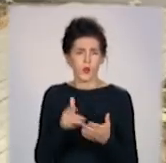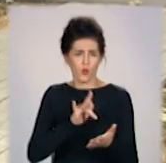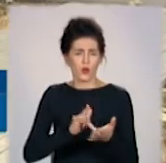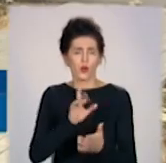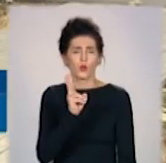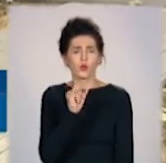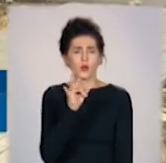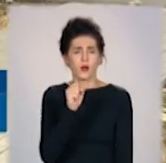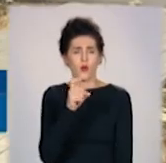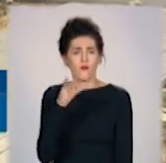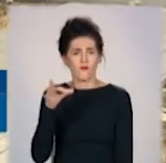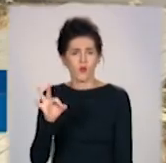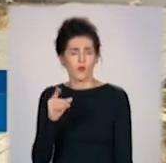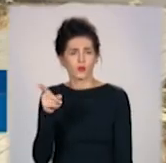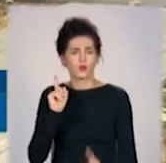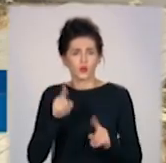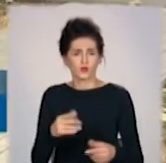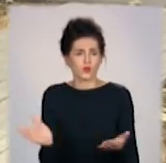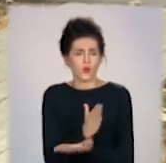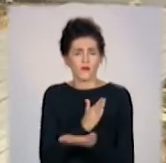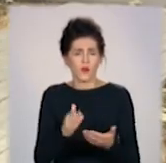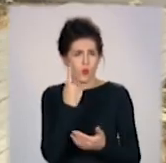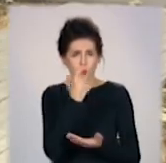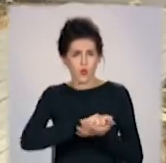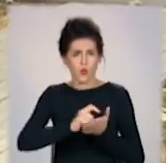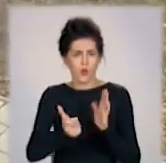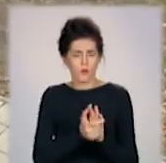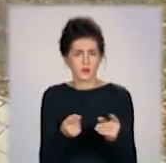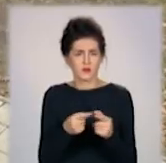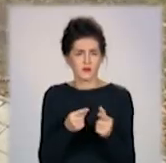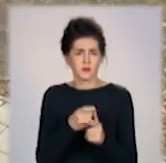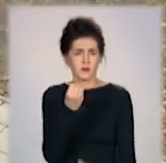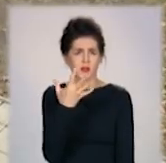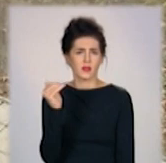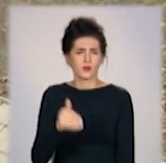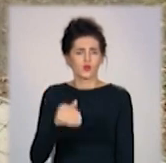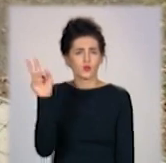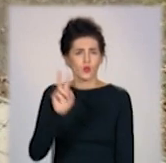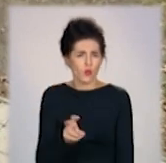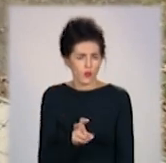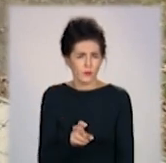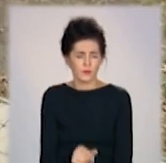маніторимо ринок, сталкуємося. Там є однокомнатна, яка теж стоїть 15 тисяч доларів.